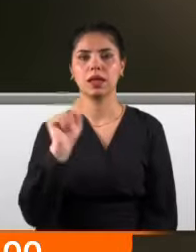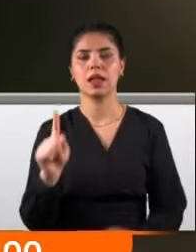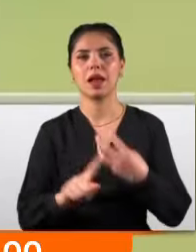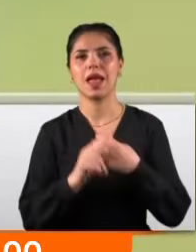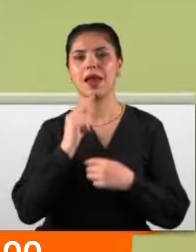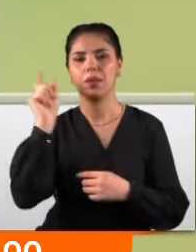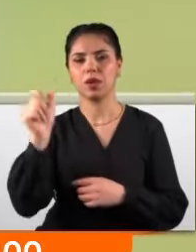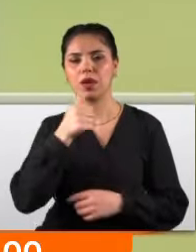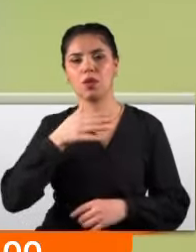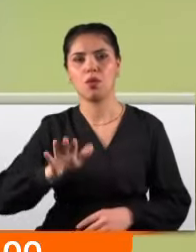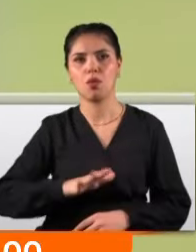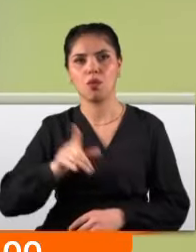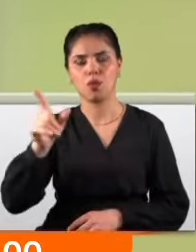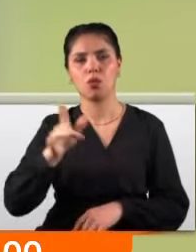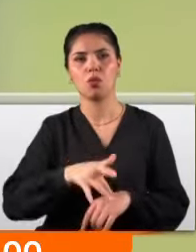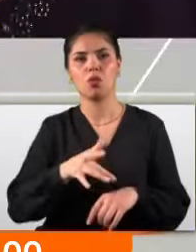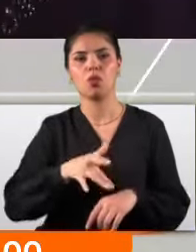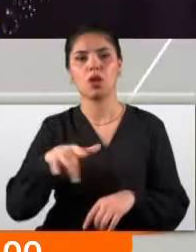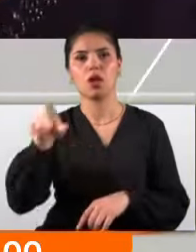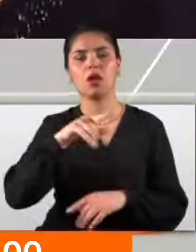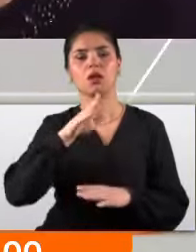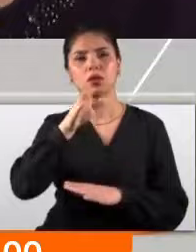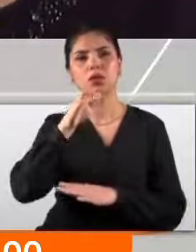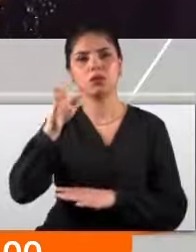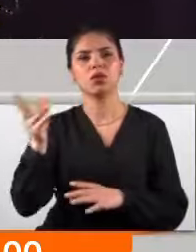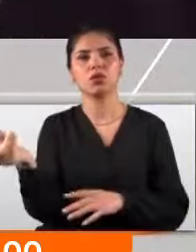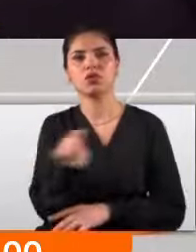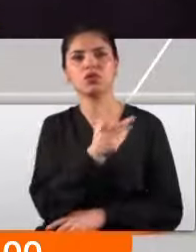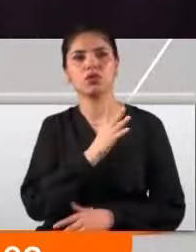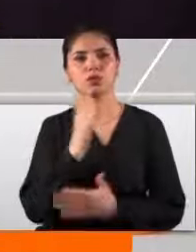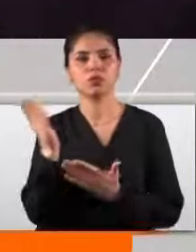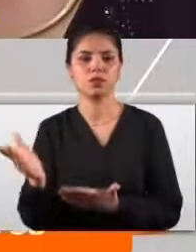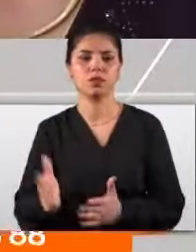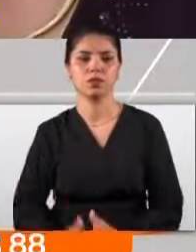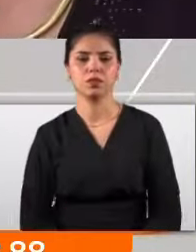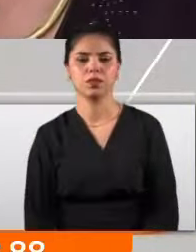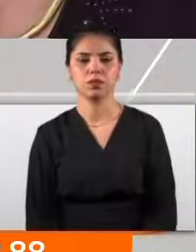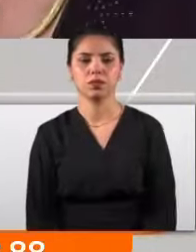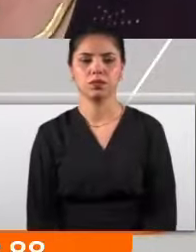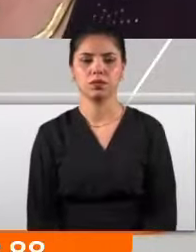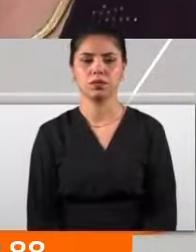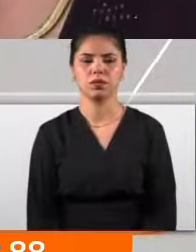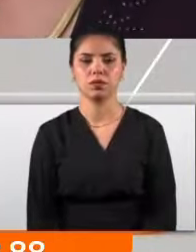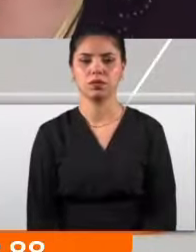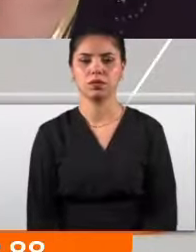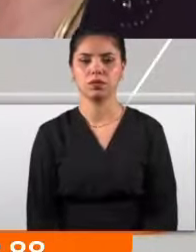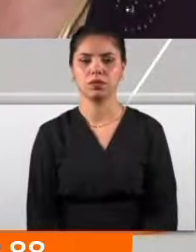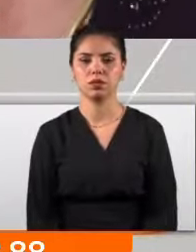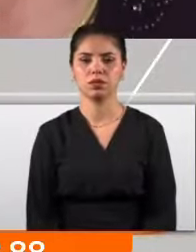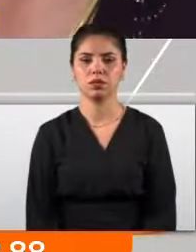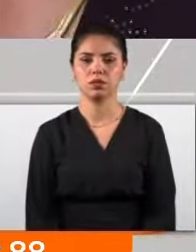oğlunu adeta ülke ülke kaçırıyor. Yedi gündür ben çocuğumun mezarına gidemedim. Eylem Tok hanımefendi